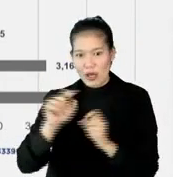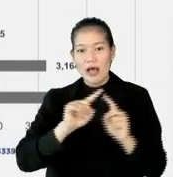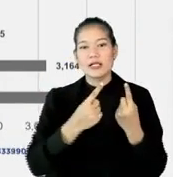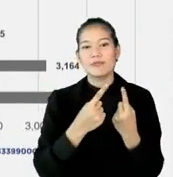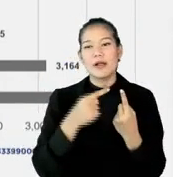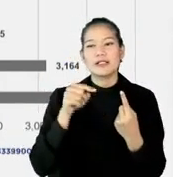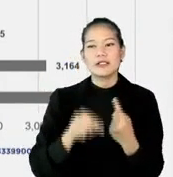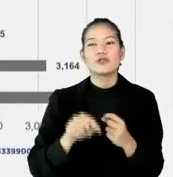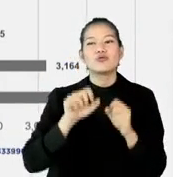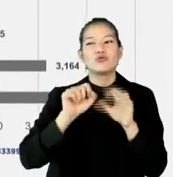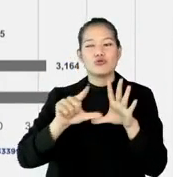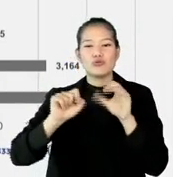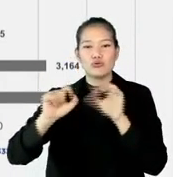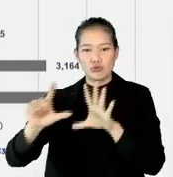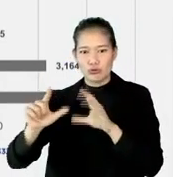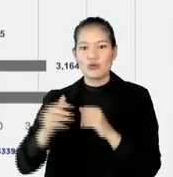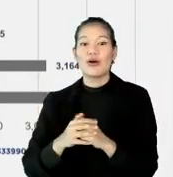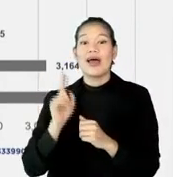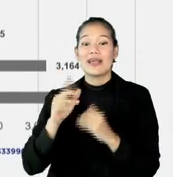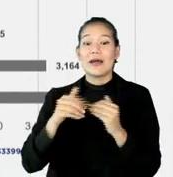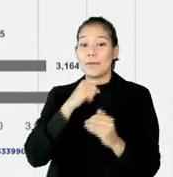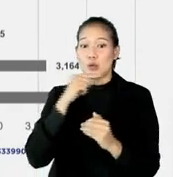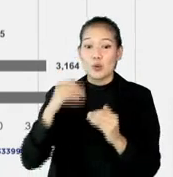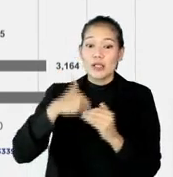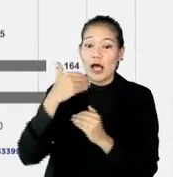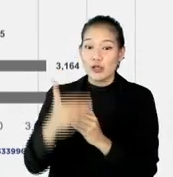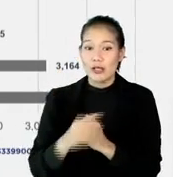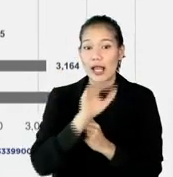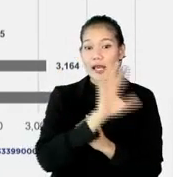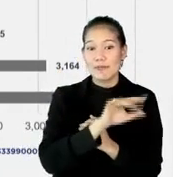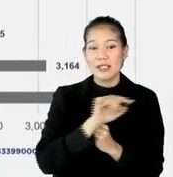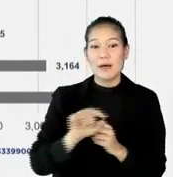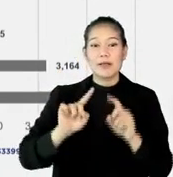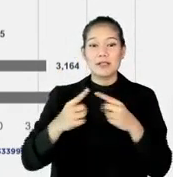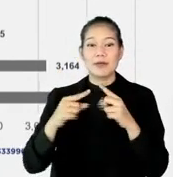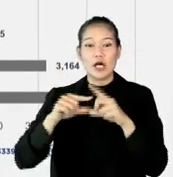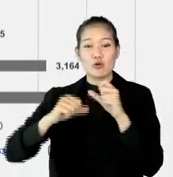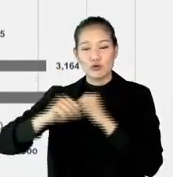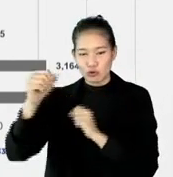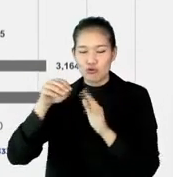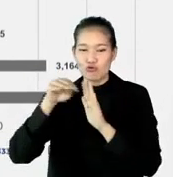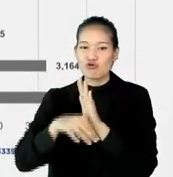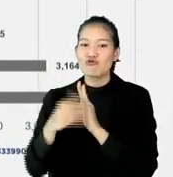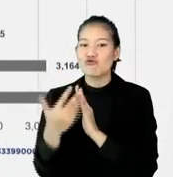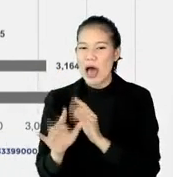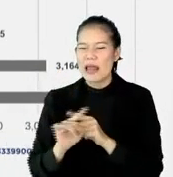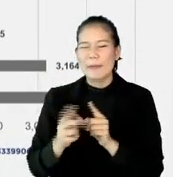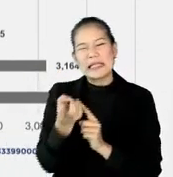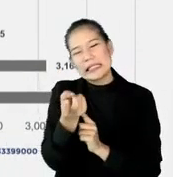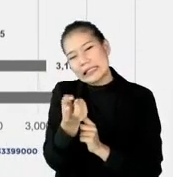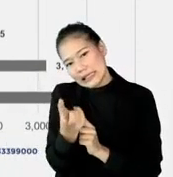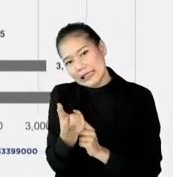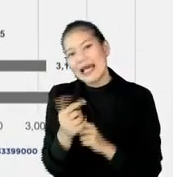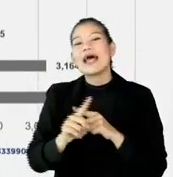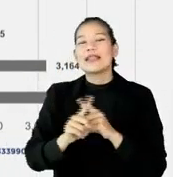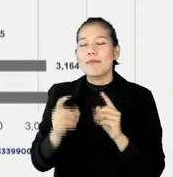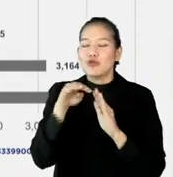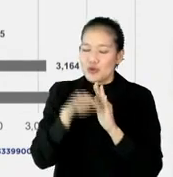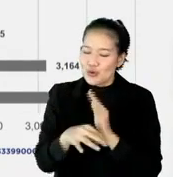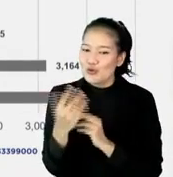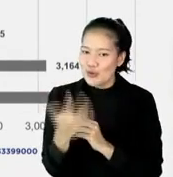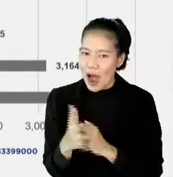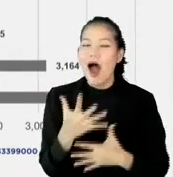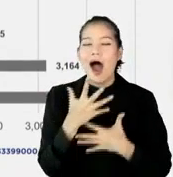.977. Pekan selanjutnya lagi tanggal 5 sampai 11 Agustus ini sudah mulai turun. Tapi turunnya masih sedikit nih, tapi sudah ada